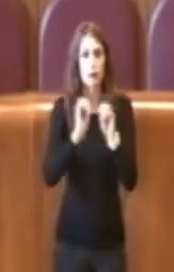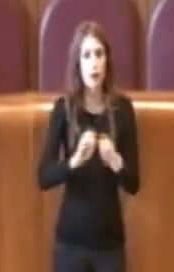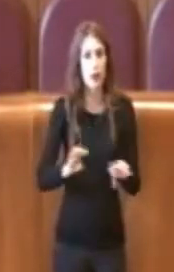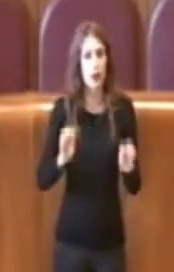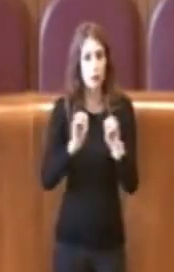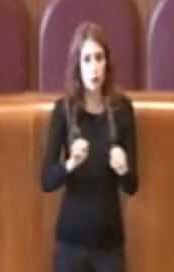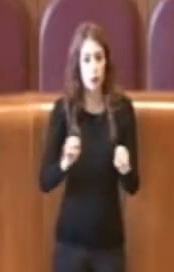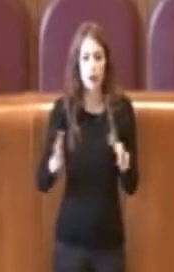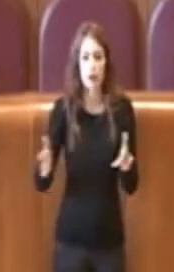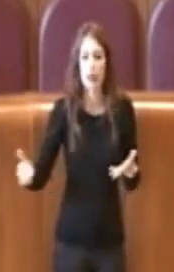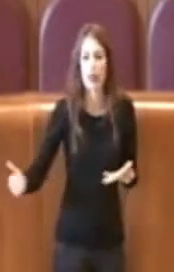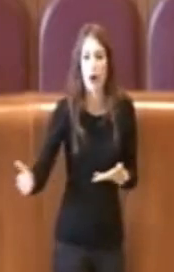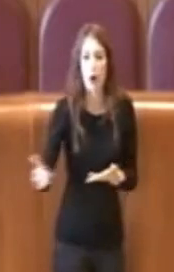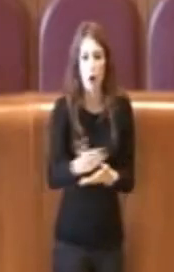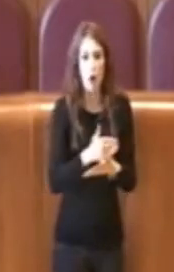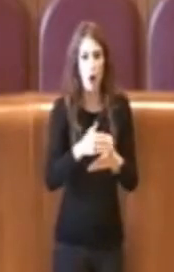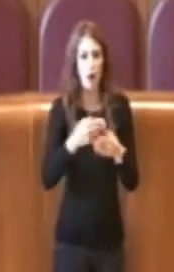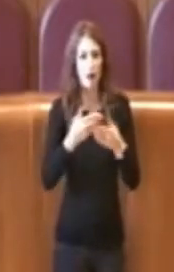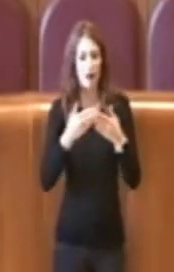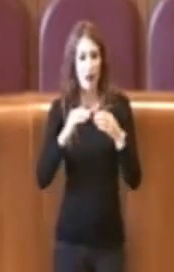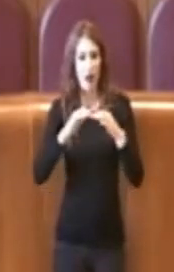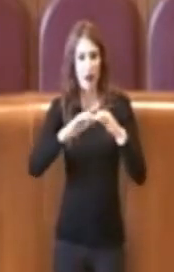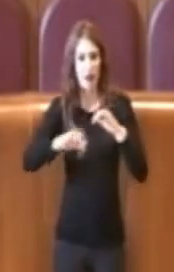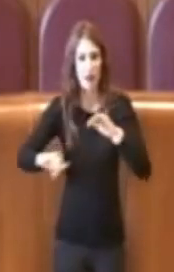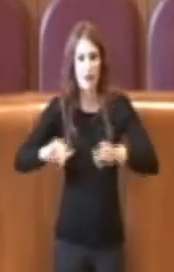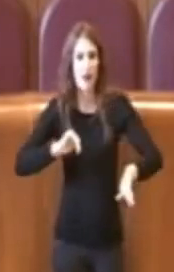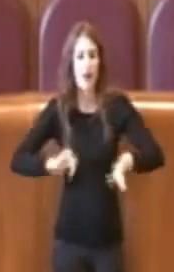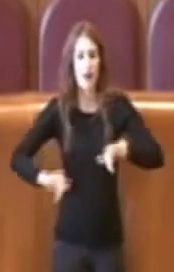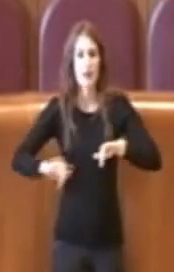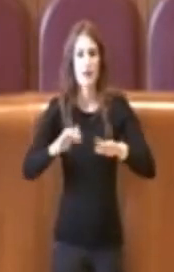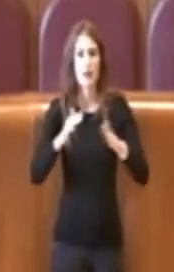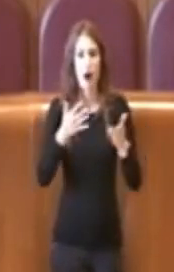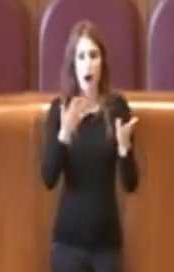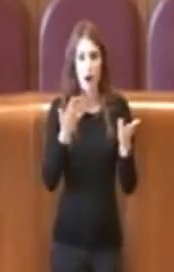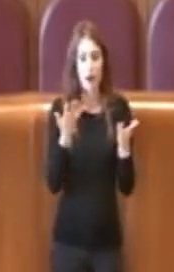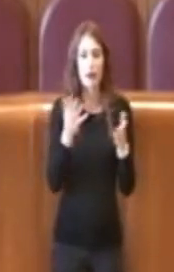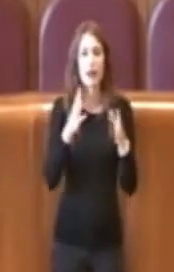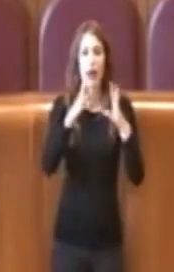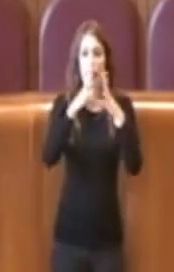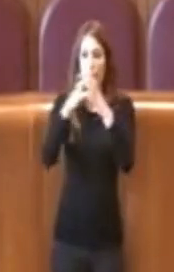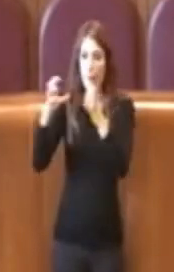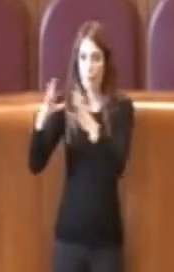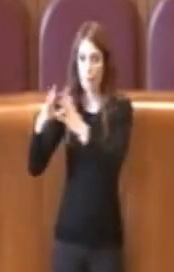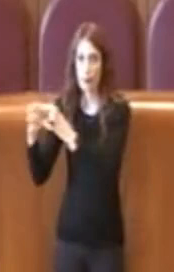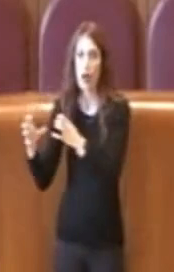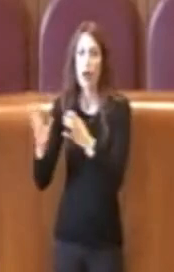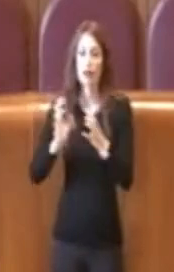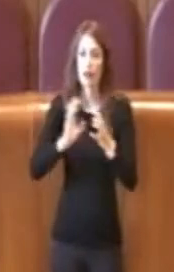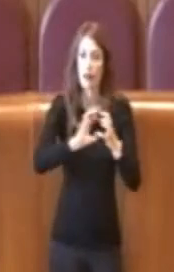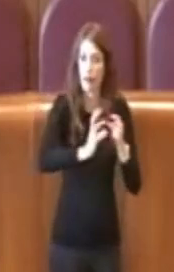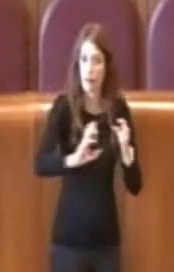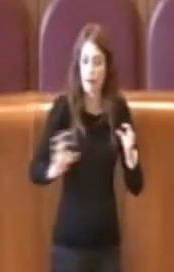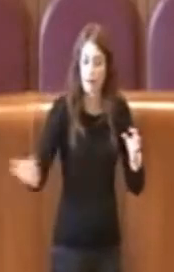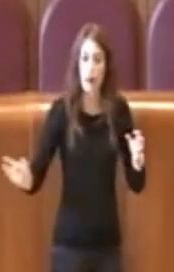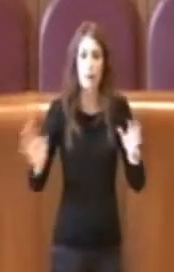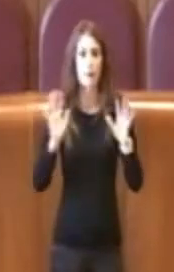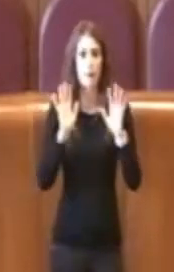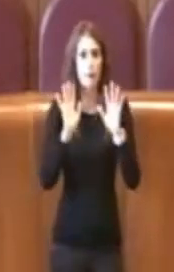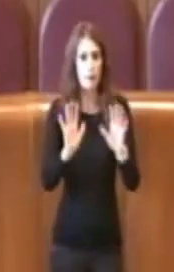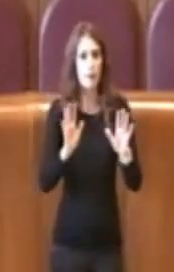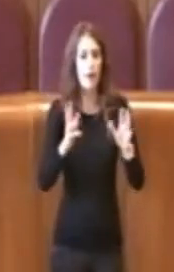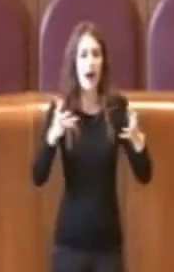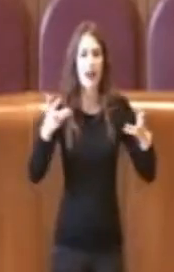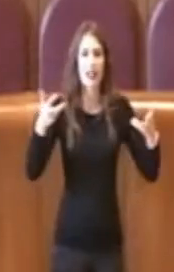di raccolta differenziata, di impianti, ma poco si parla della